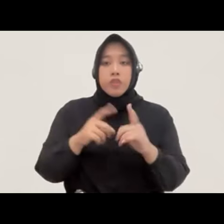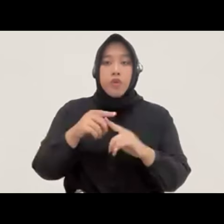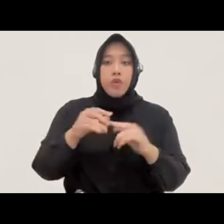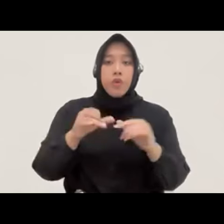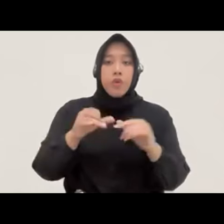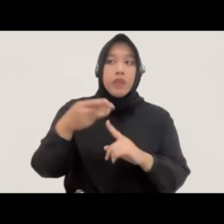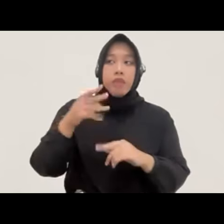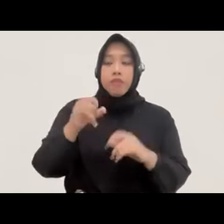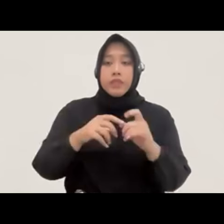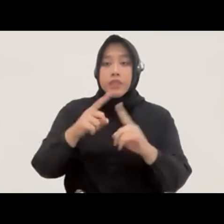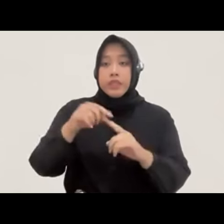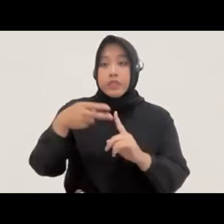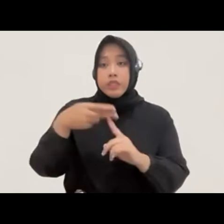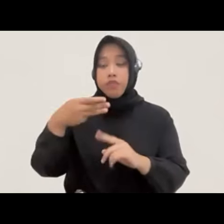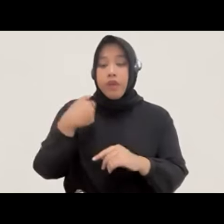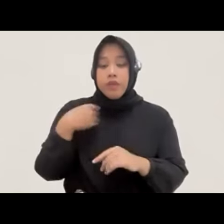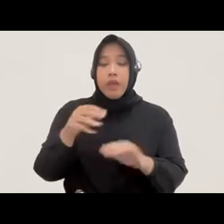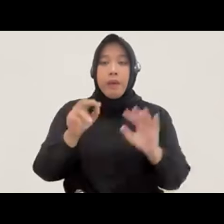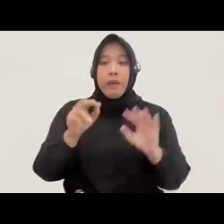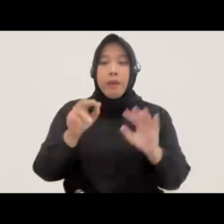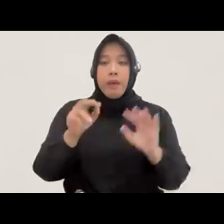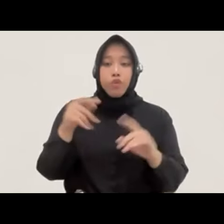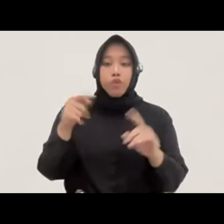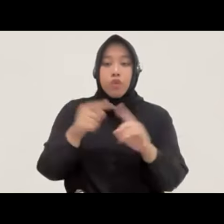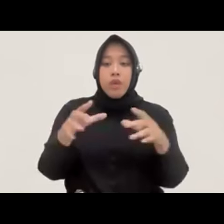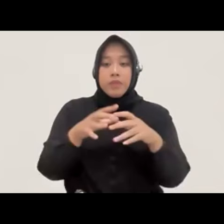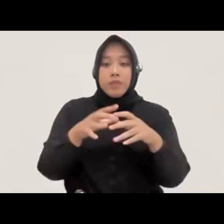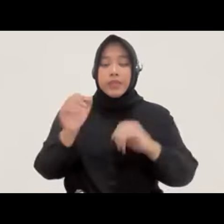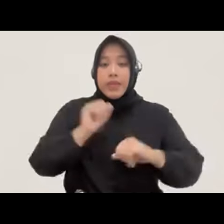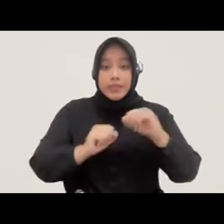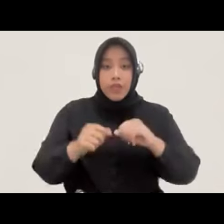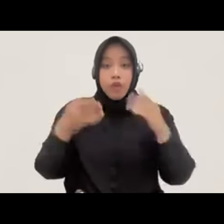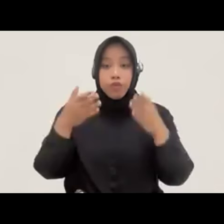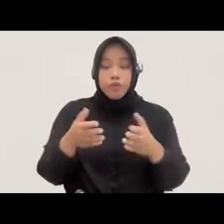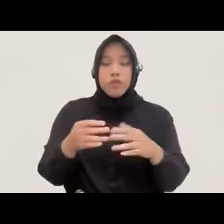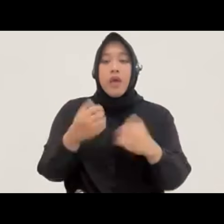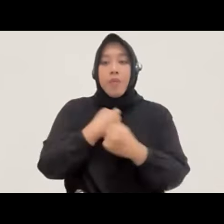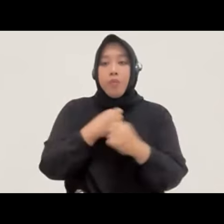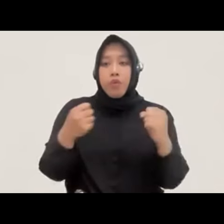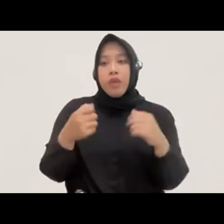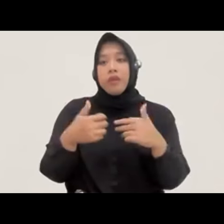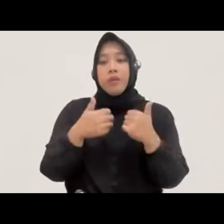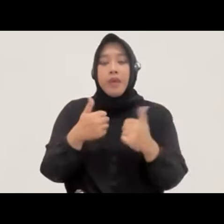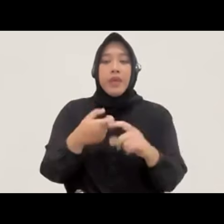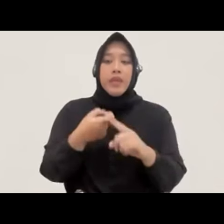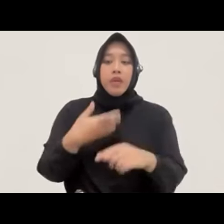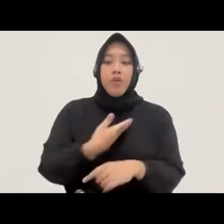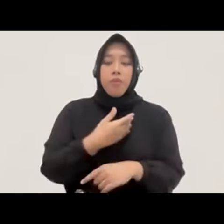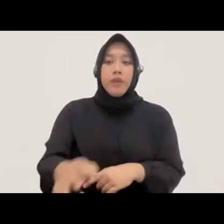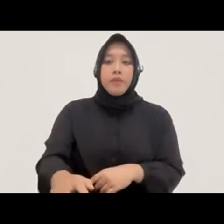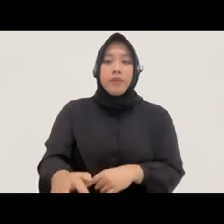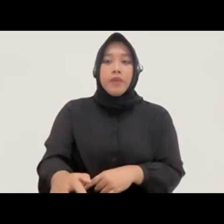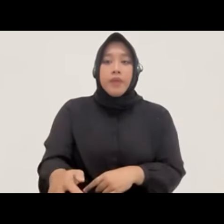4 tujuan besar yang pada itu dilaksanakan seharusnya untuk pemulihan dan kebaikan dari korban tapi kemudian